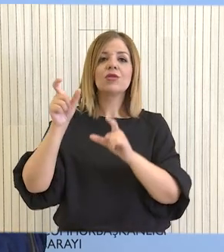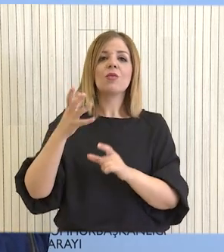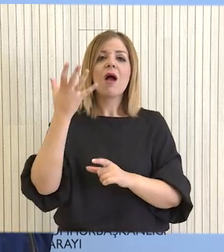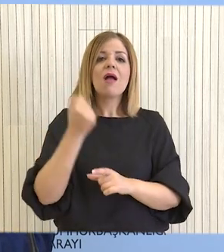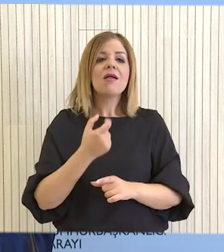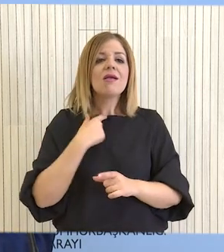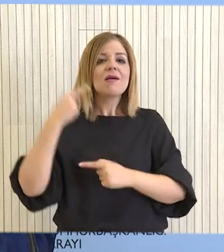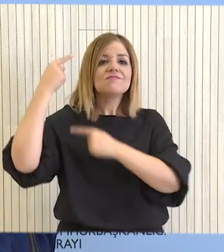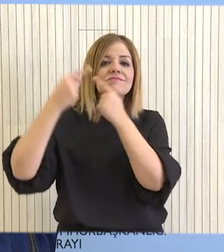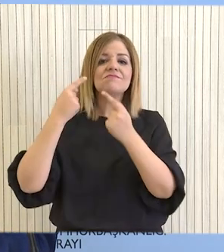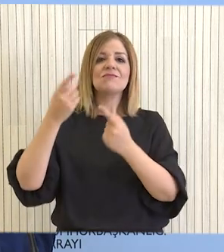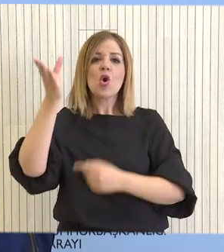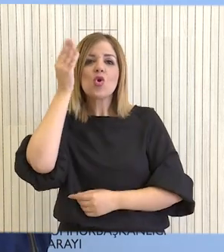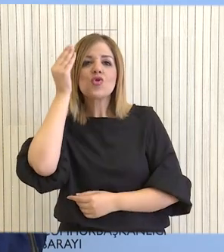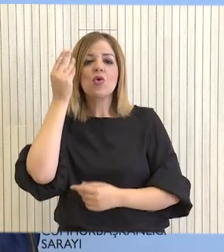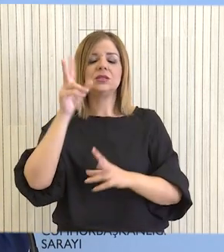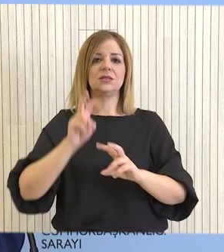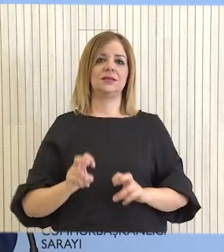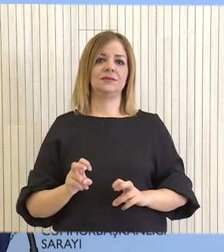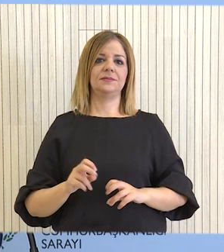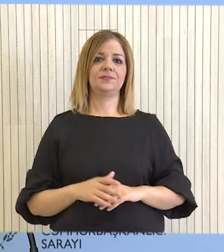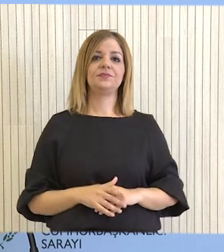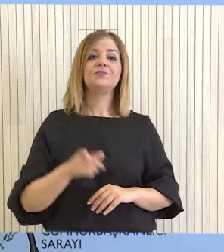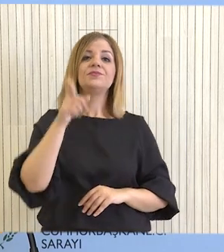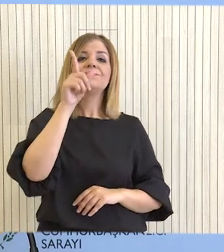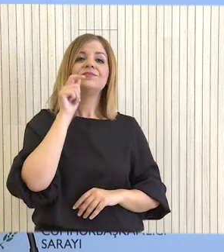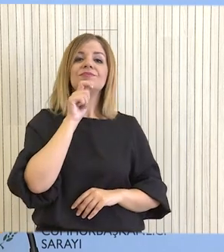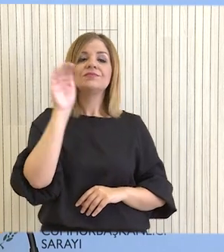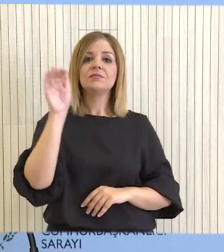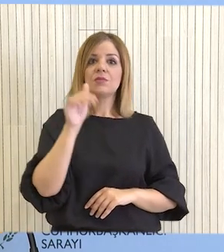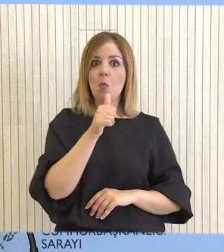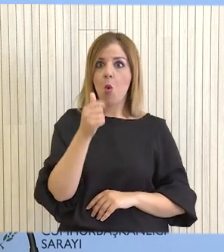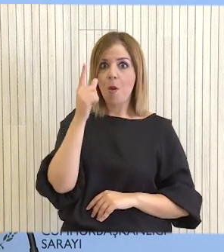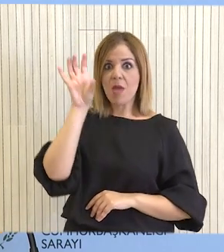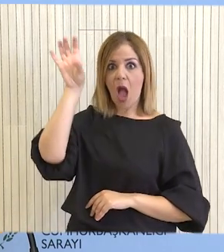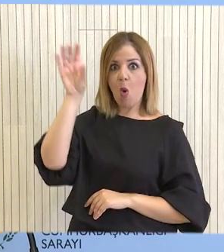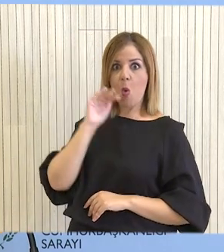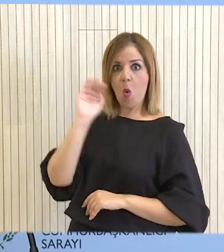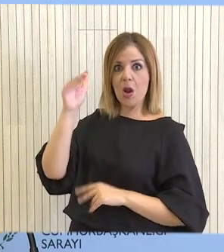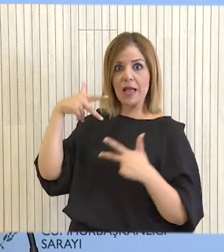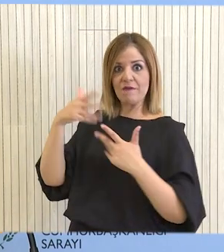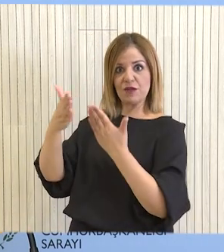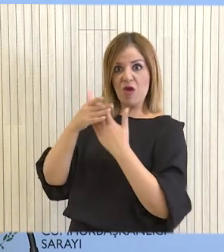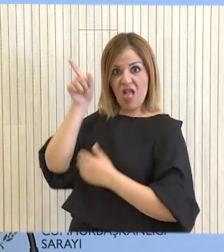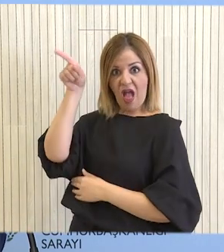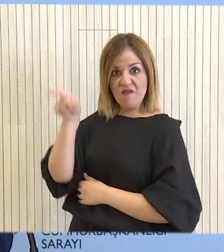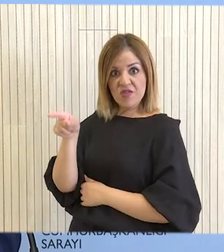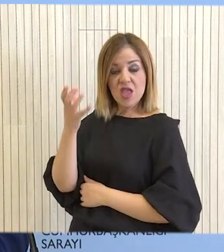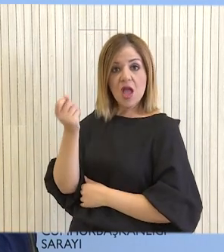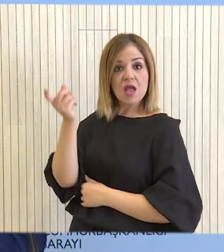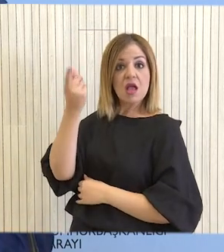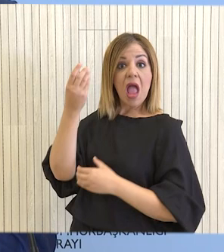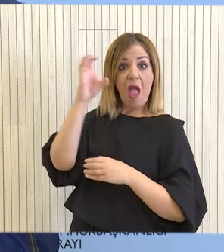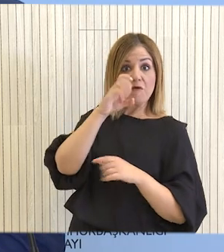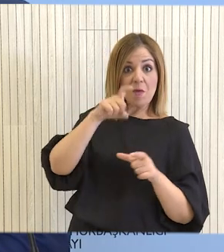υπόβαθρο που μπορούν να διερευνούν τέτοιες υποθέσεις. Ο πρόεδρος απευθύθηκε σε ένα μονοκράτος το είναι εντός ή εκτός